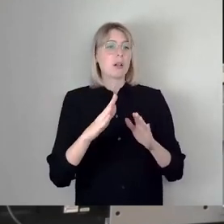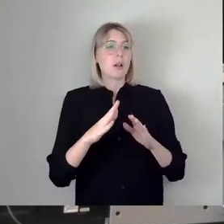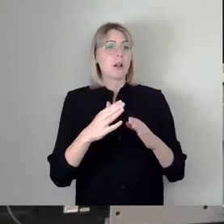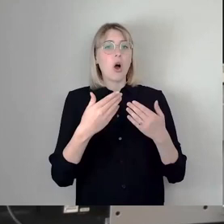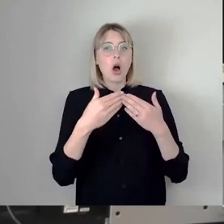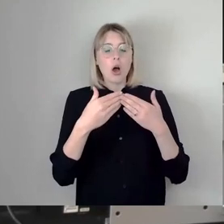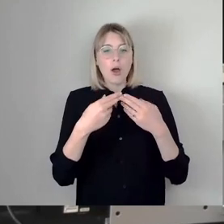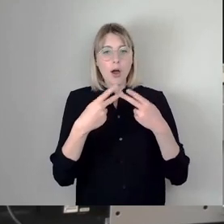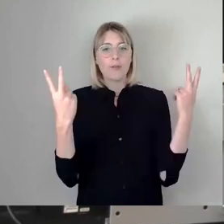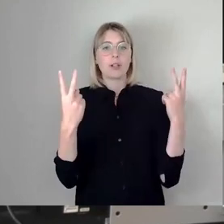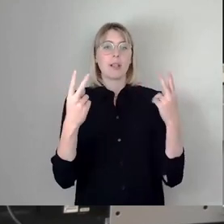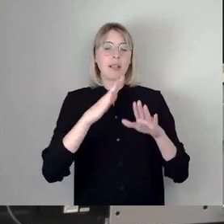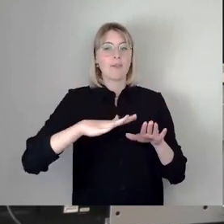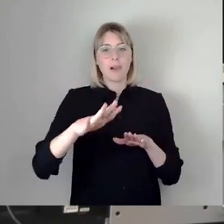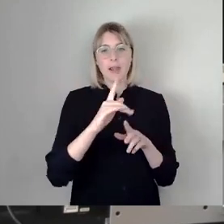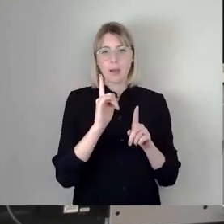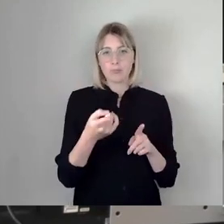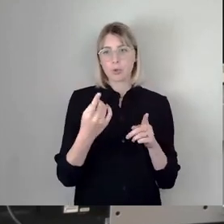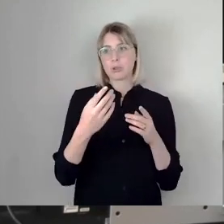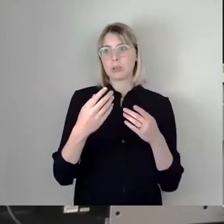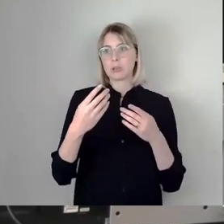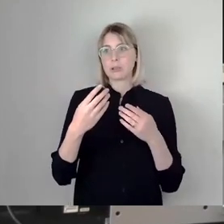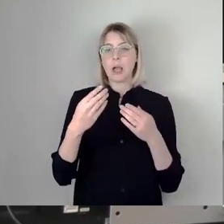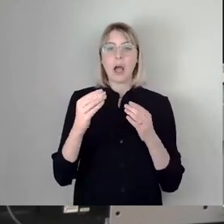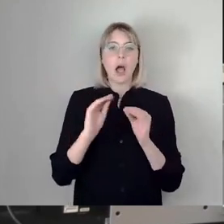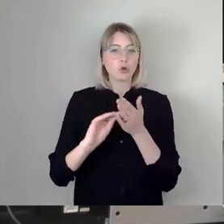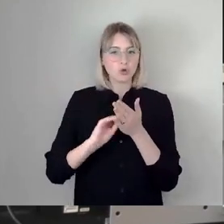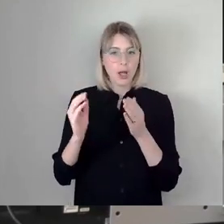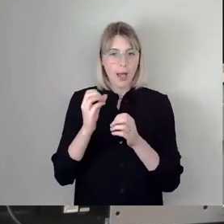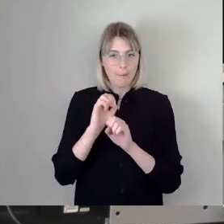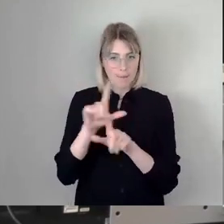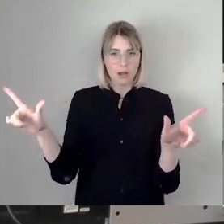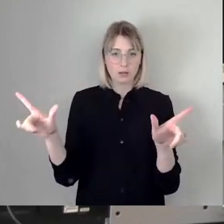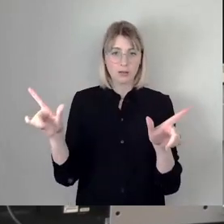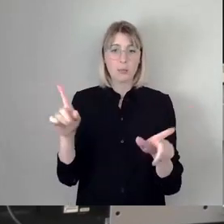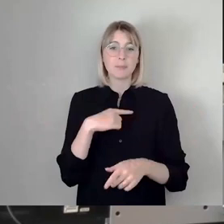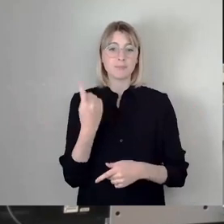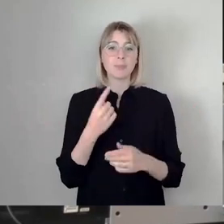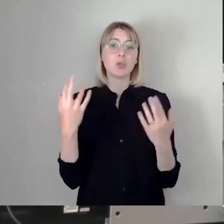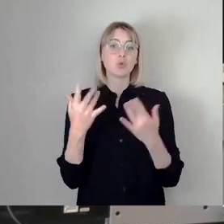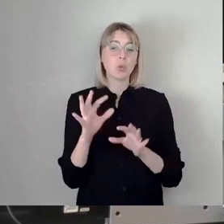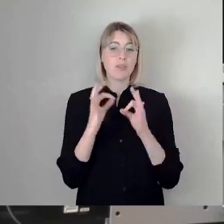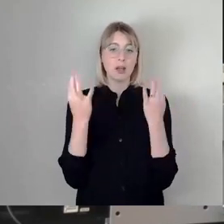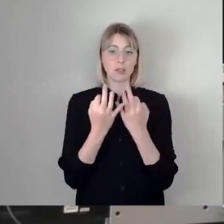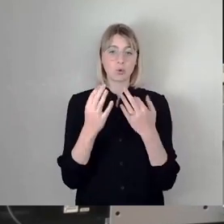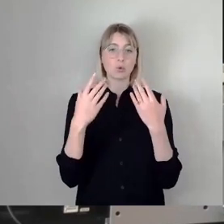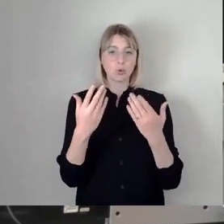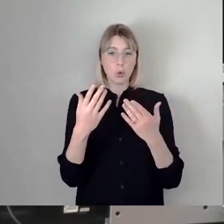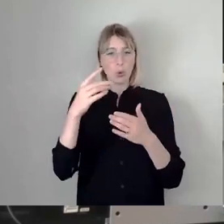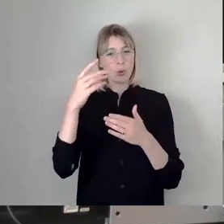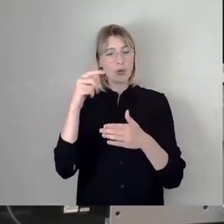ausgeschrieben werden sollten. Nun haben wir als Grüne Fraktion in unserer wirklich intensiven